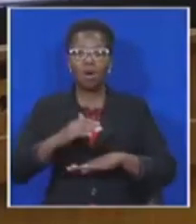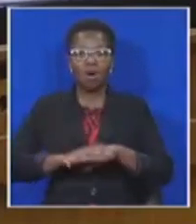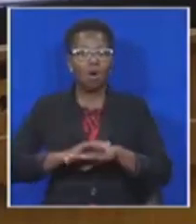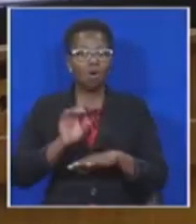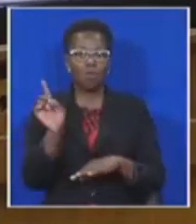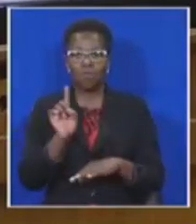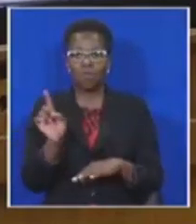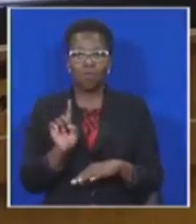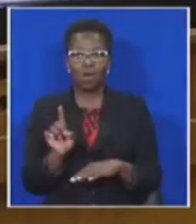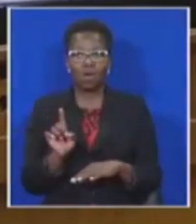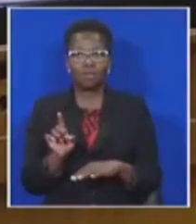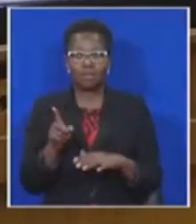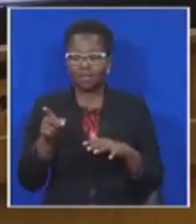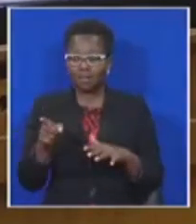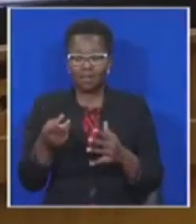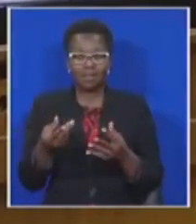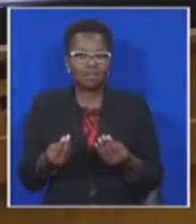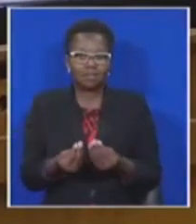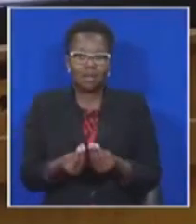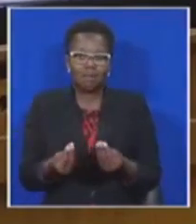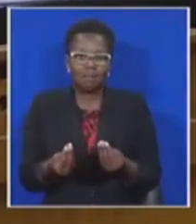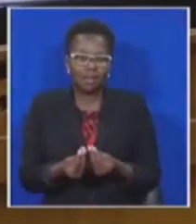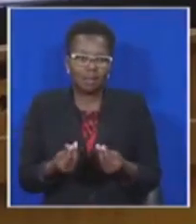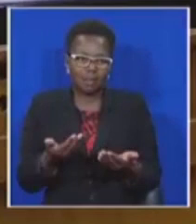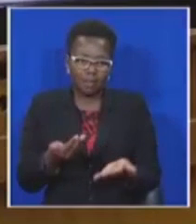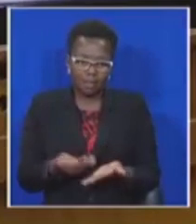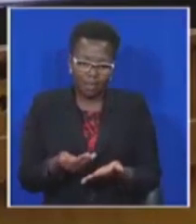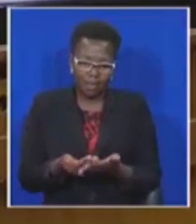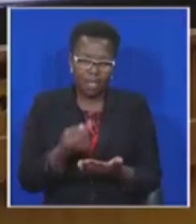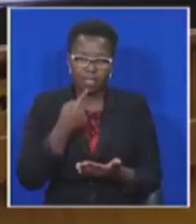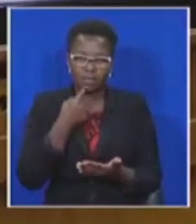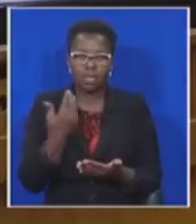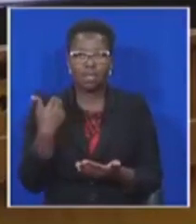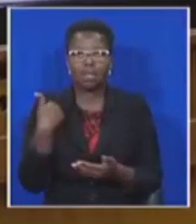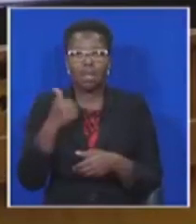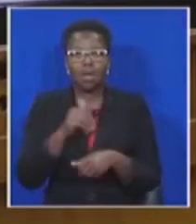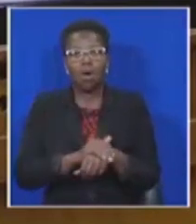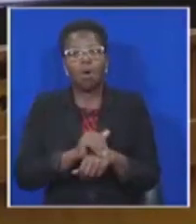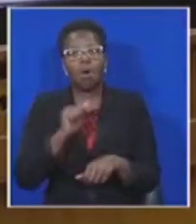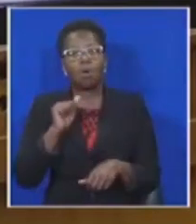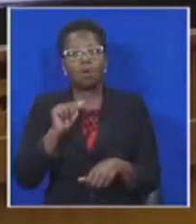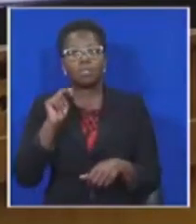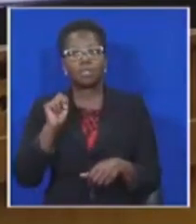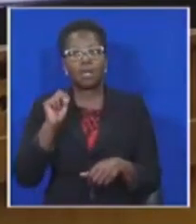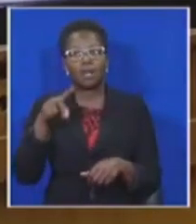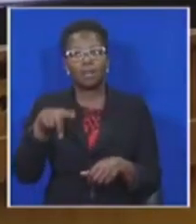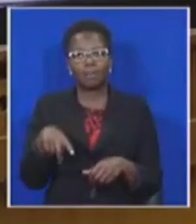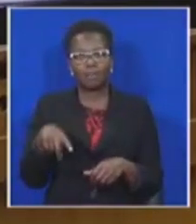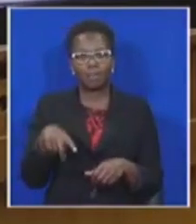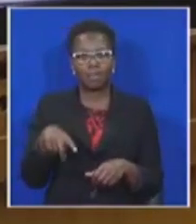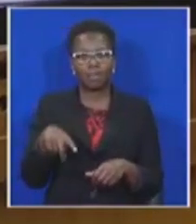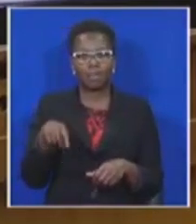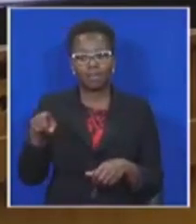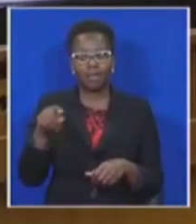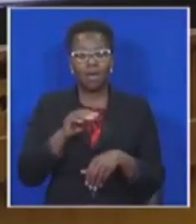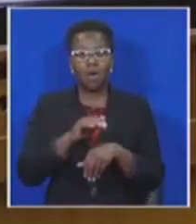inderdaad ook van toepassing was op die oude nationale partij wie natuurlijk vandag grotendeels in die banke van die ANC te vind is eerder is by